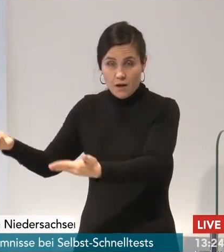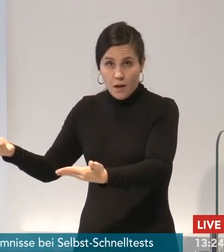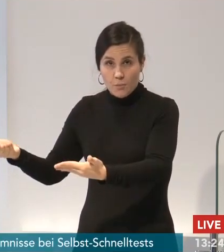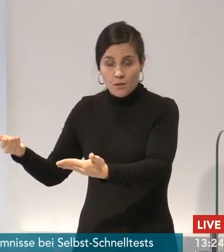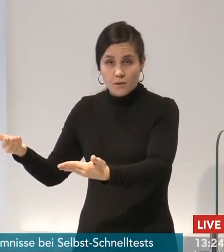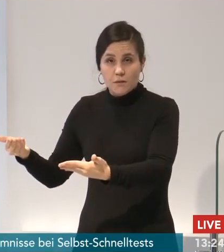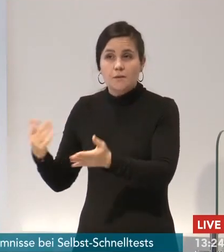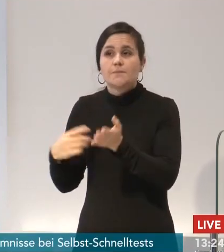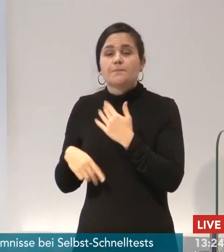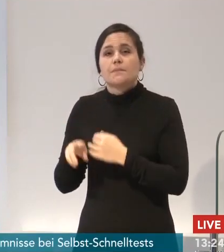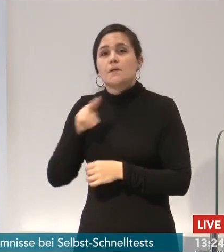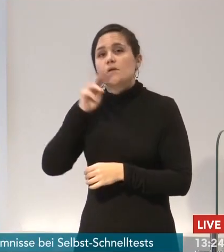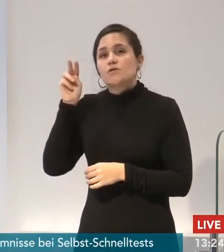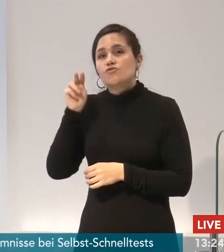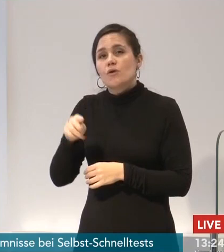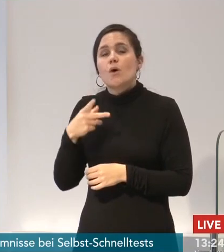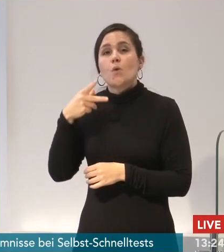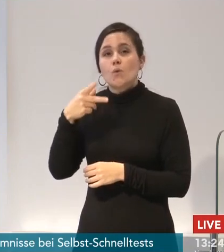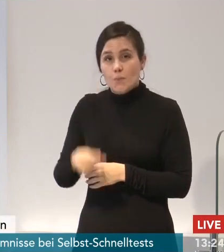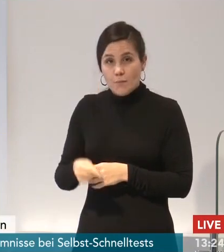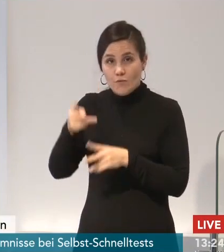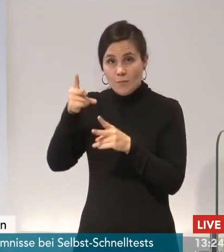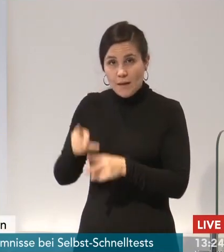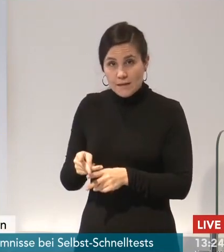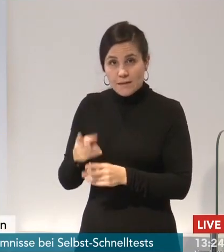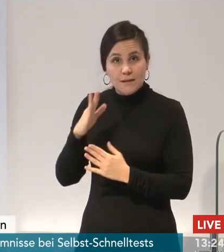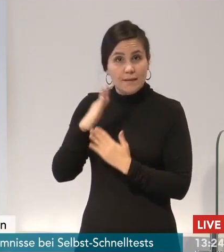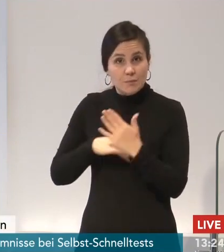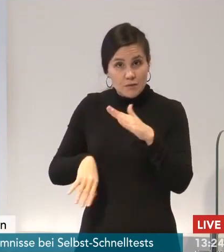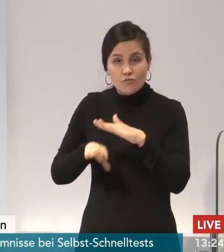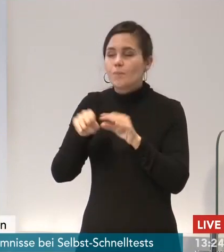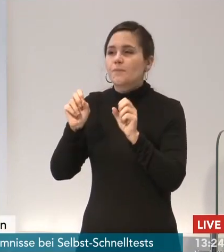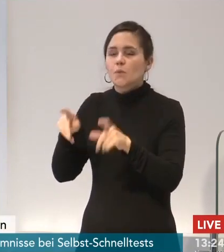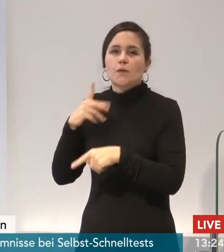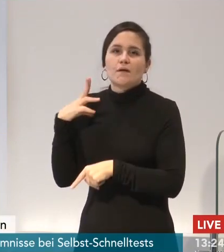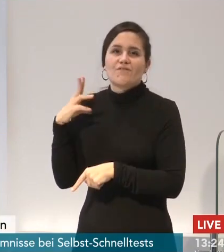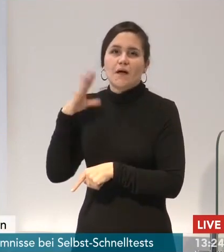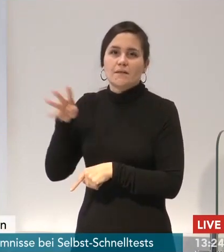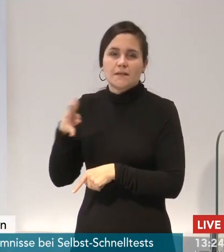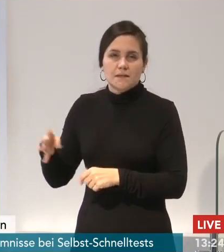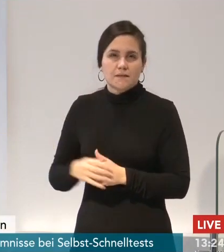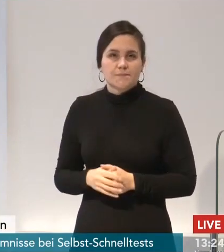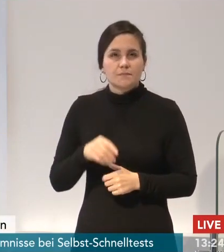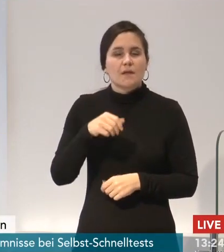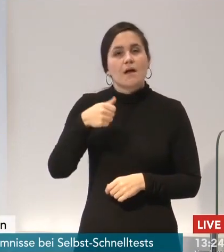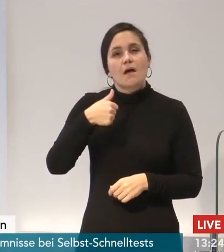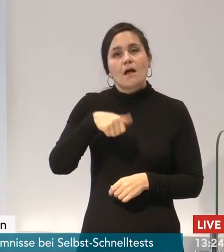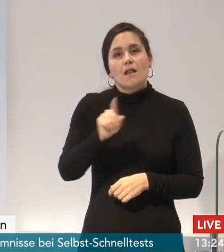auch impfberechtigte Personen auf die Warteliste. Stand heute Morgen hatten 11.232